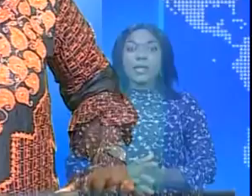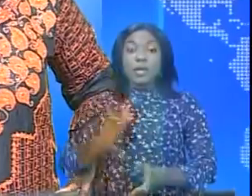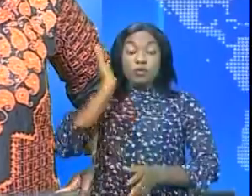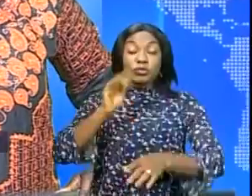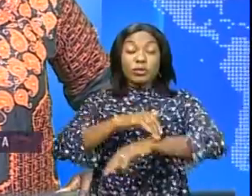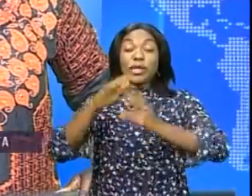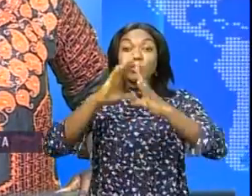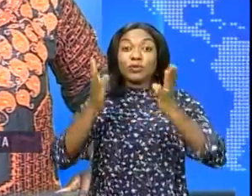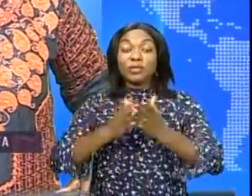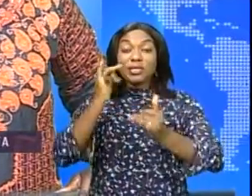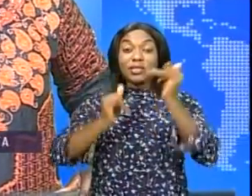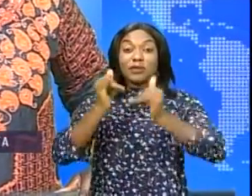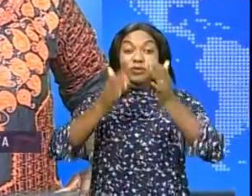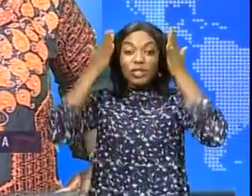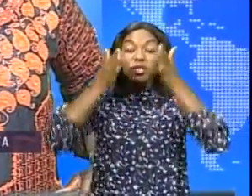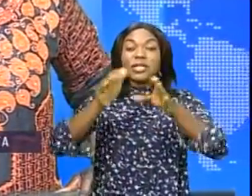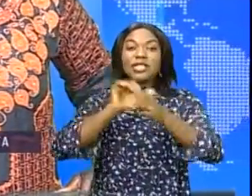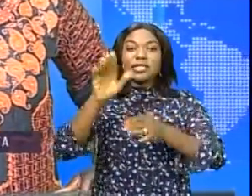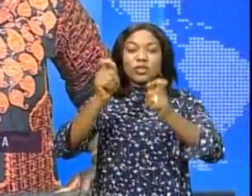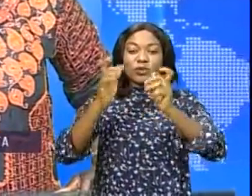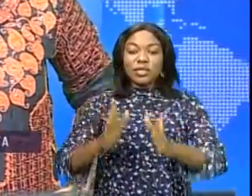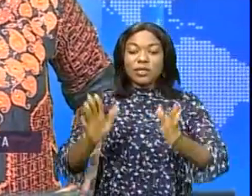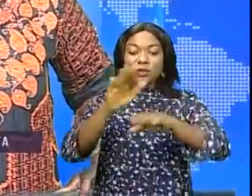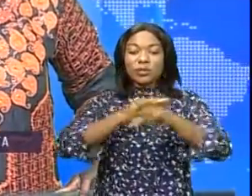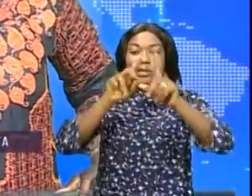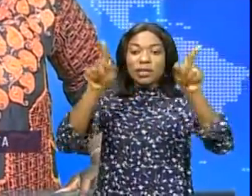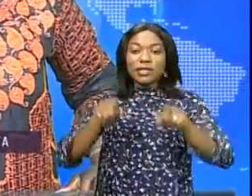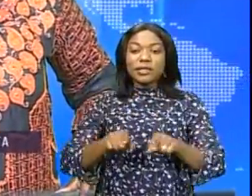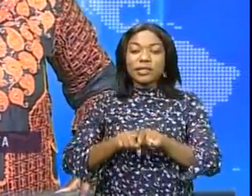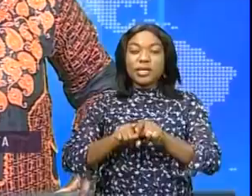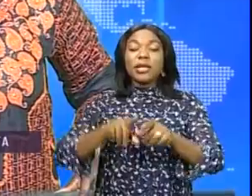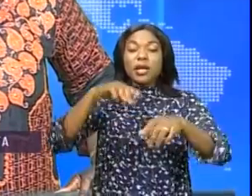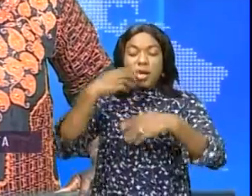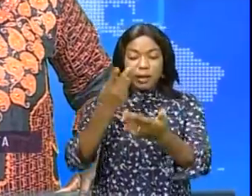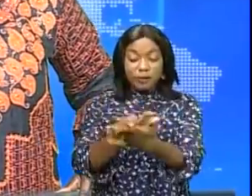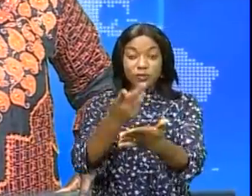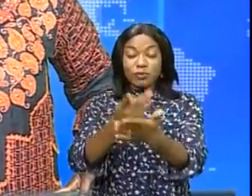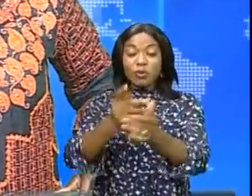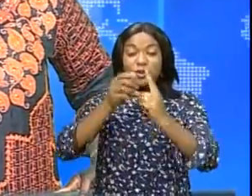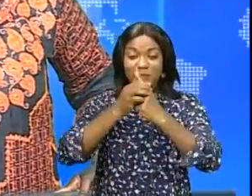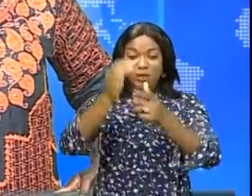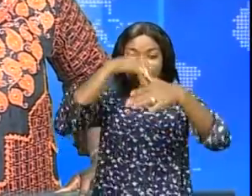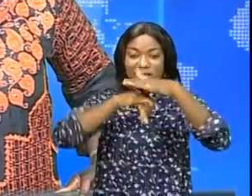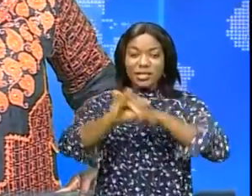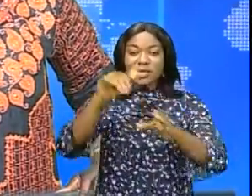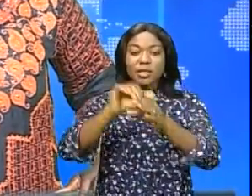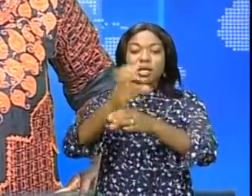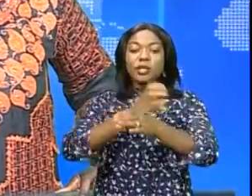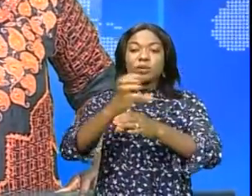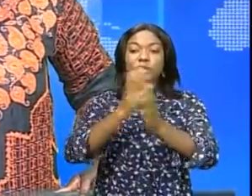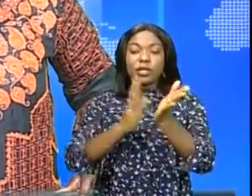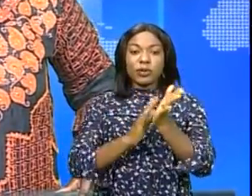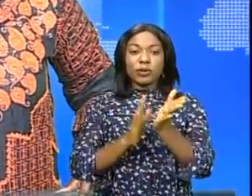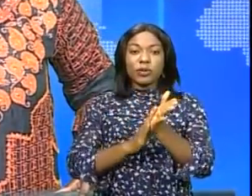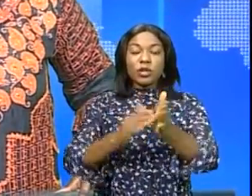Bonsoir à tous, si vous nous rejoignez à ce journal sur la RTNC, la pratique du football sera bientôt intégrée aux heures de cours à l'école.